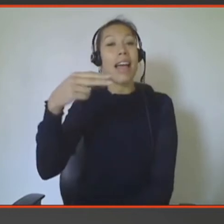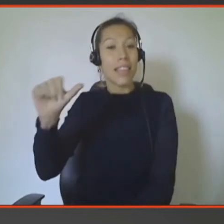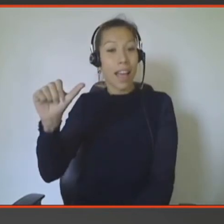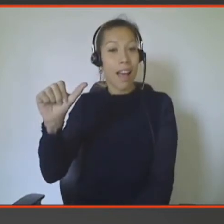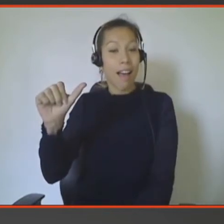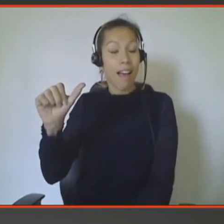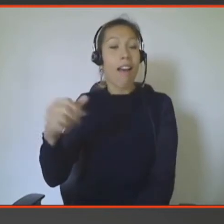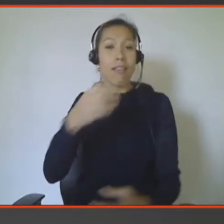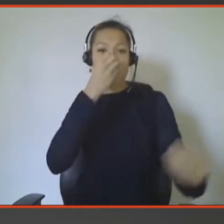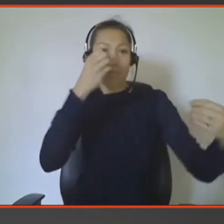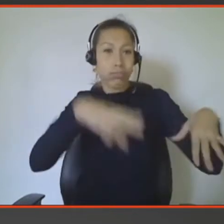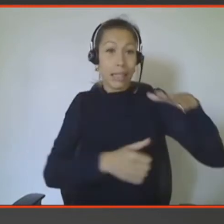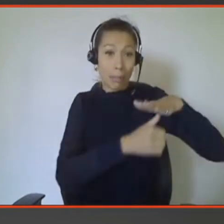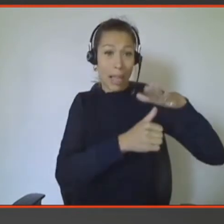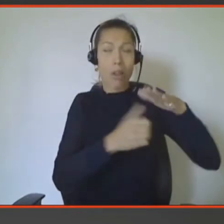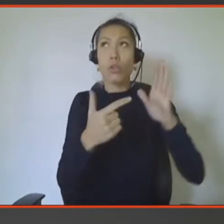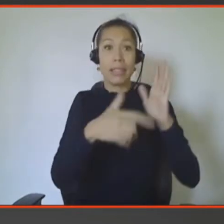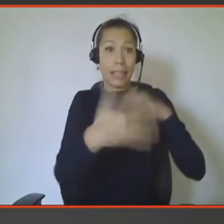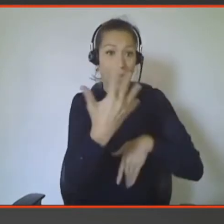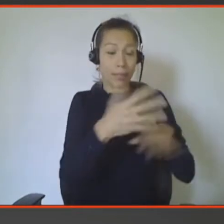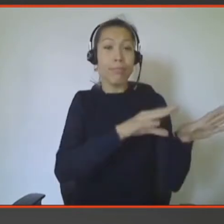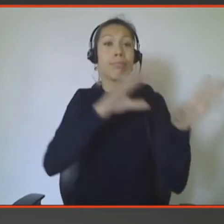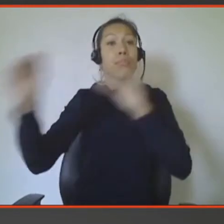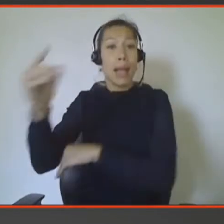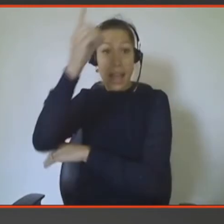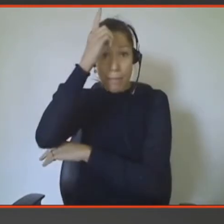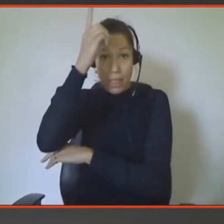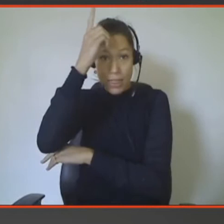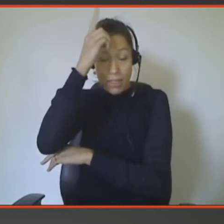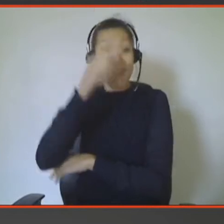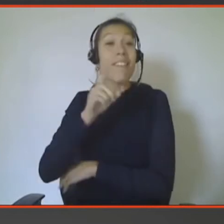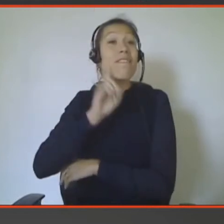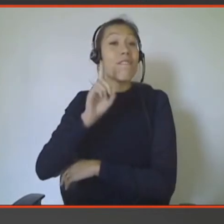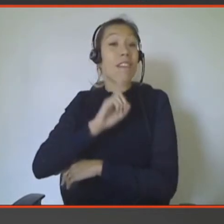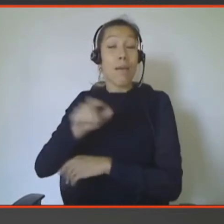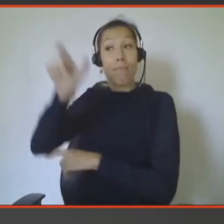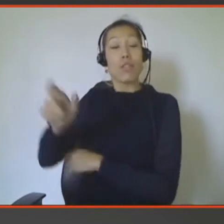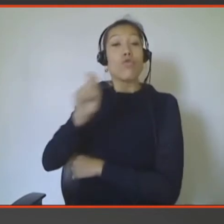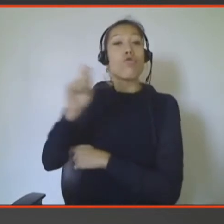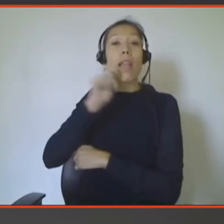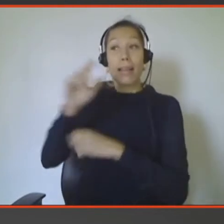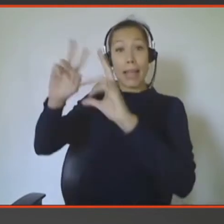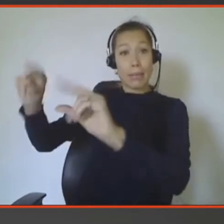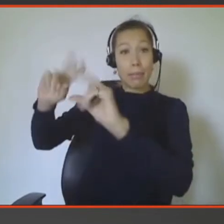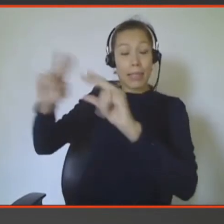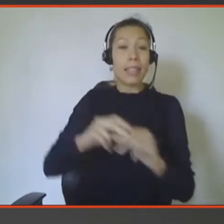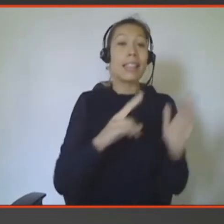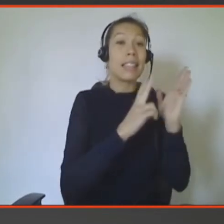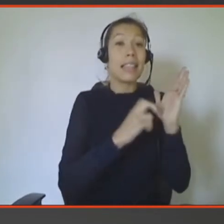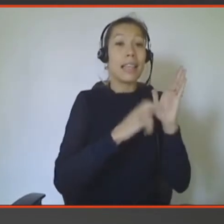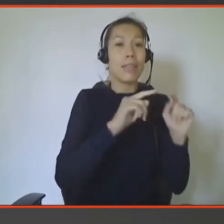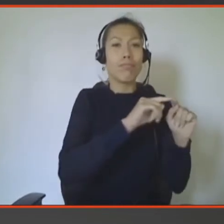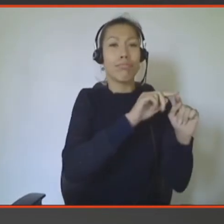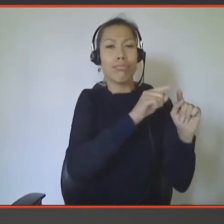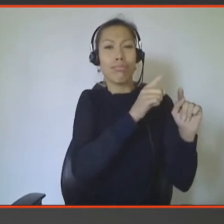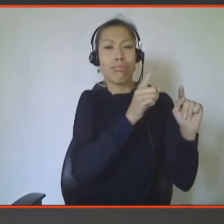habite à présent en Allemagne. Et elle a expliqué à des journalistes que pendant tout son périple de Syrie jusqu'en Allemagne, elle est restée en